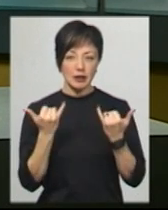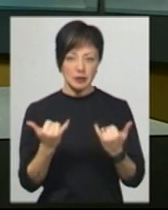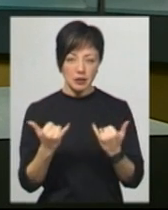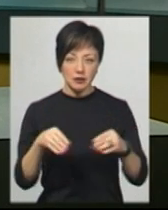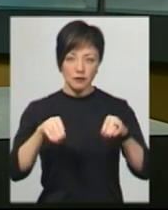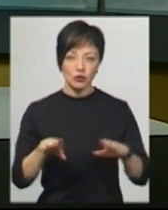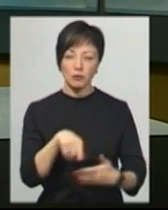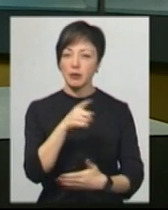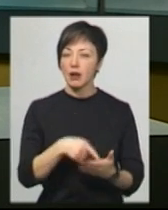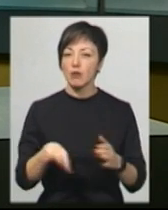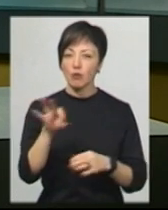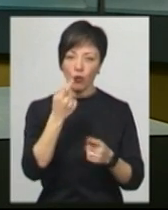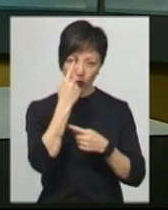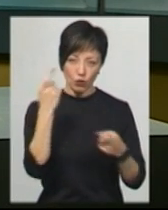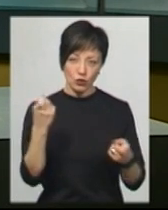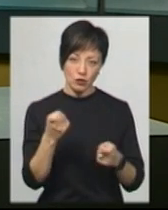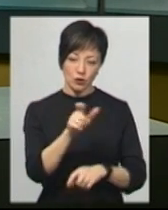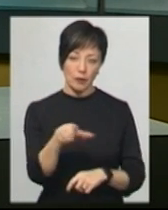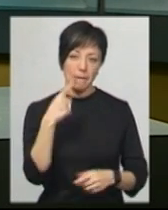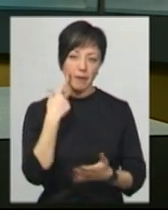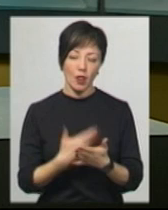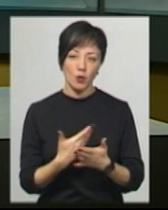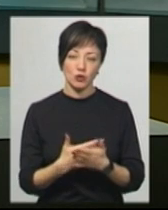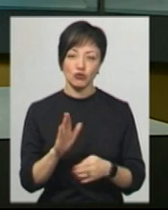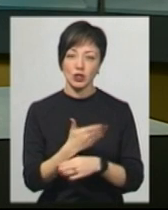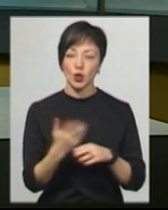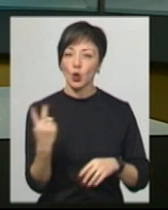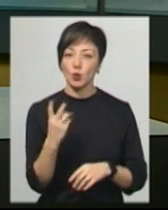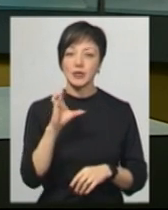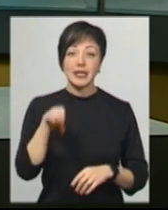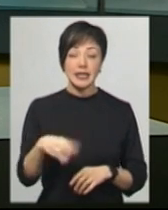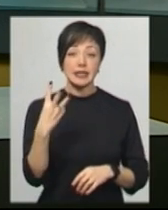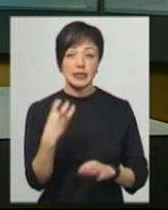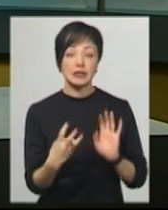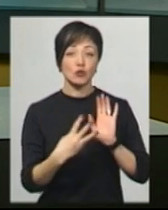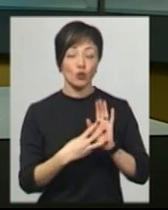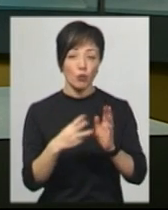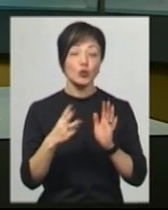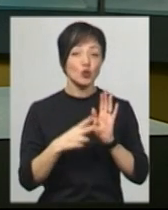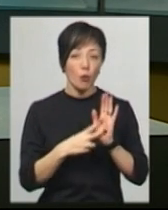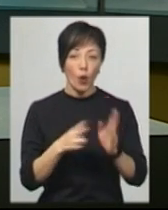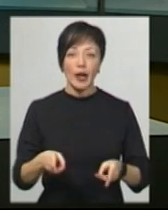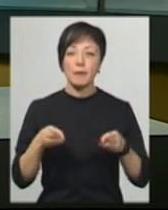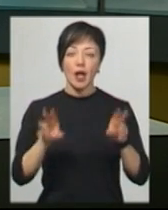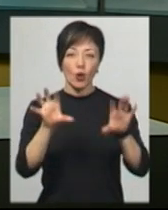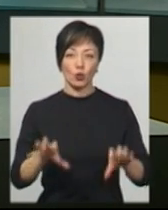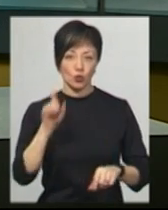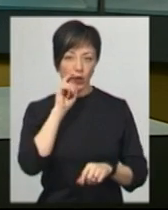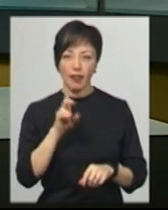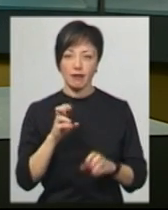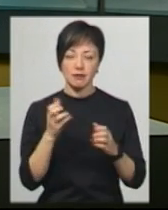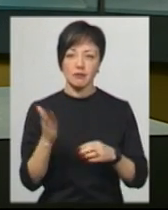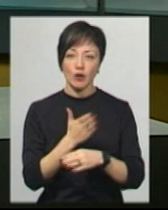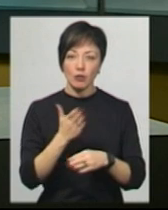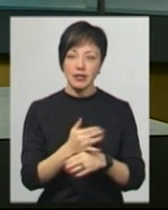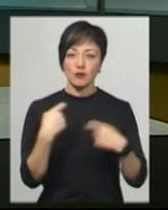вирішується питання щодо оголошення затриманим підозри за частиною 2 статті 307 Кримінального кодексу України – незаконне